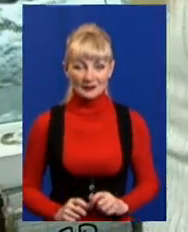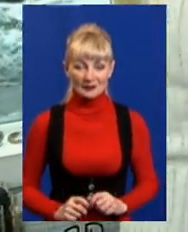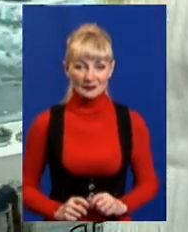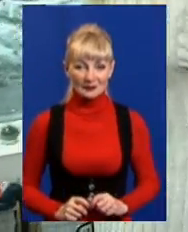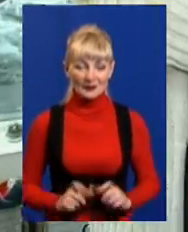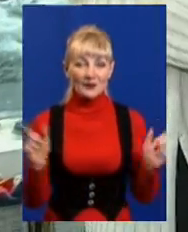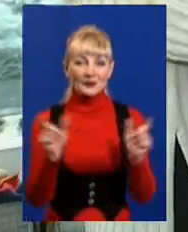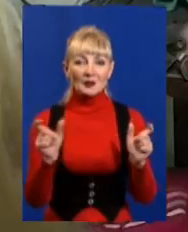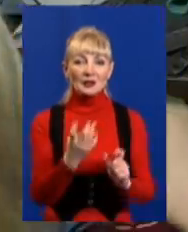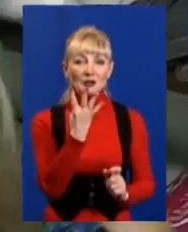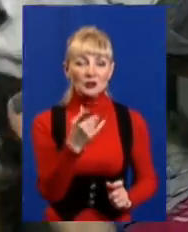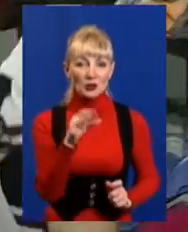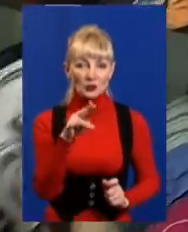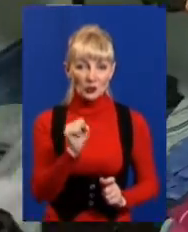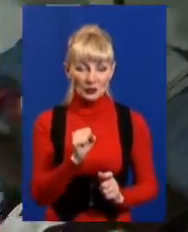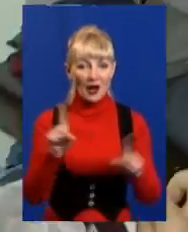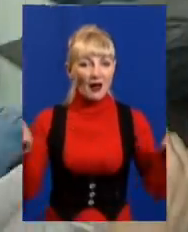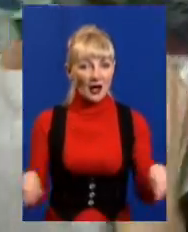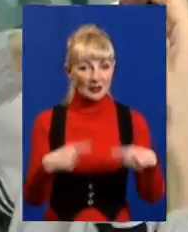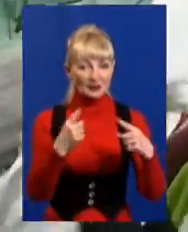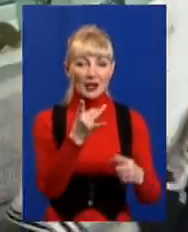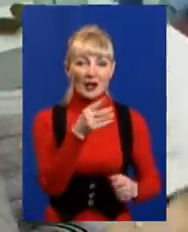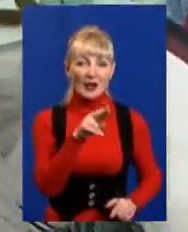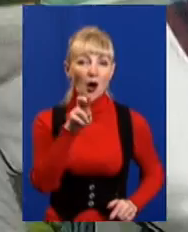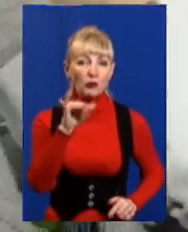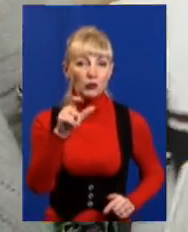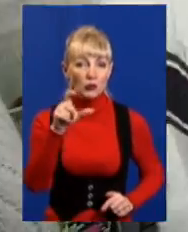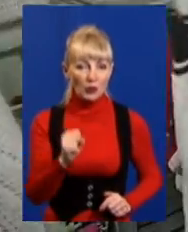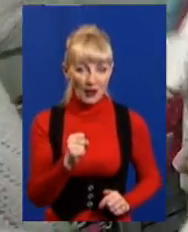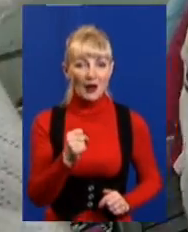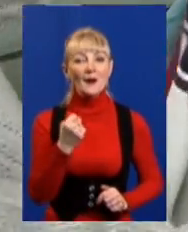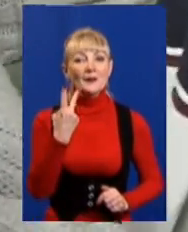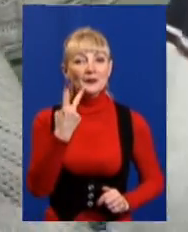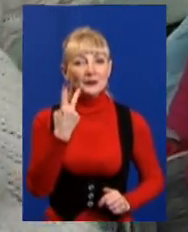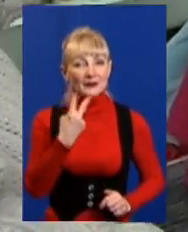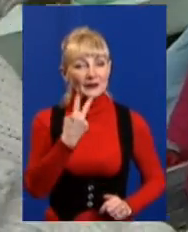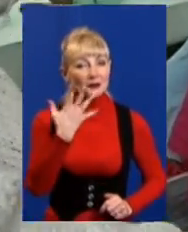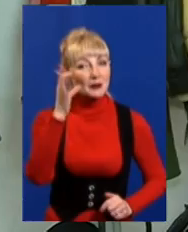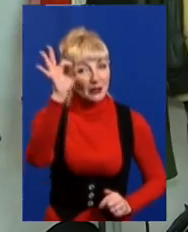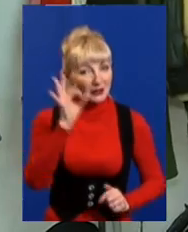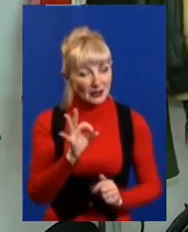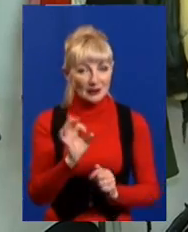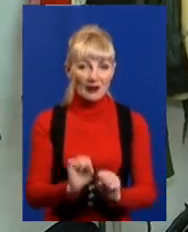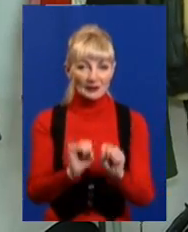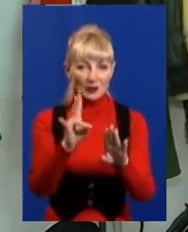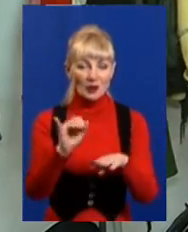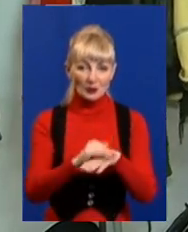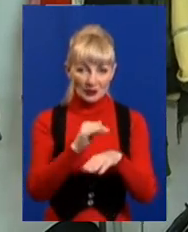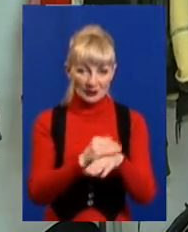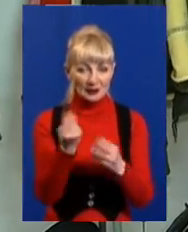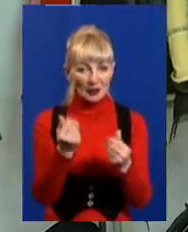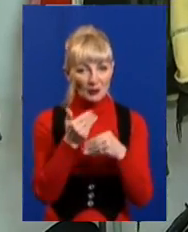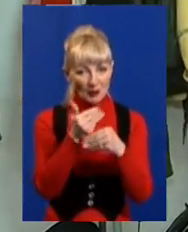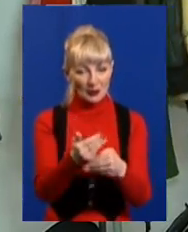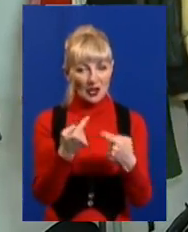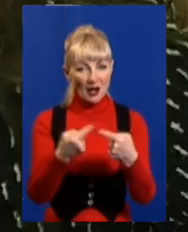Магазин у чотири роки. Заснувала його Наталя Рябуха. Чверть від прибутку тут віддають на благодійність. Грошима крамниця допомагає